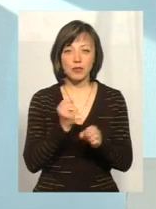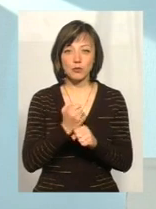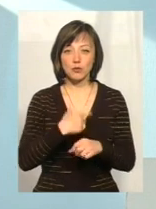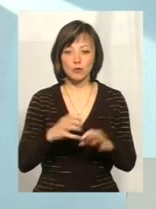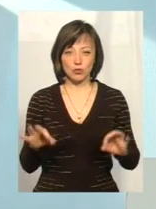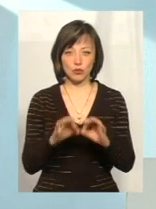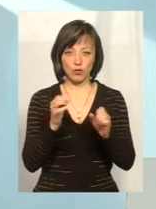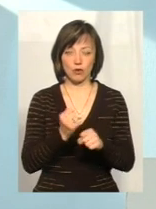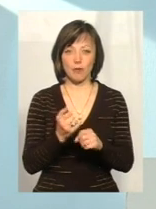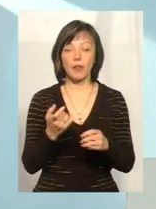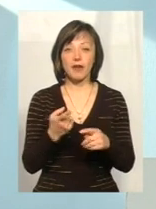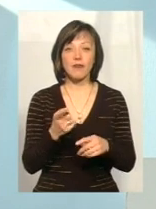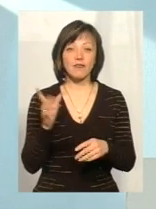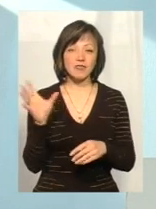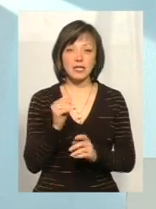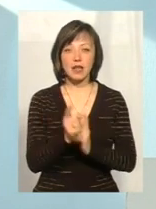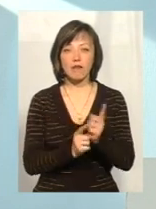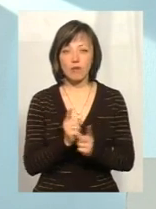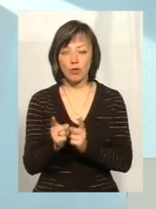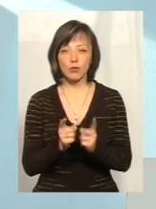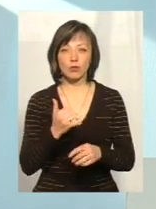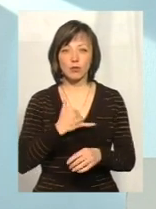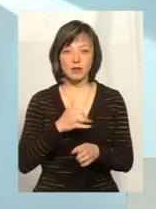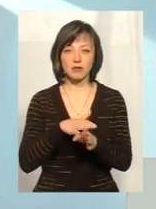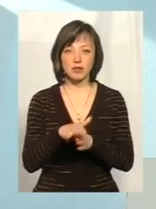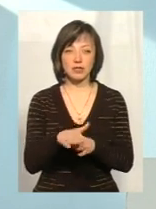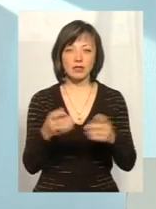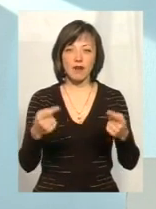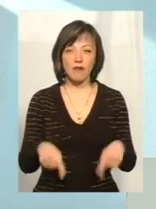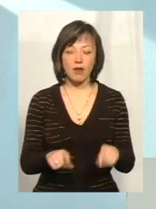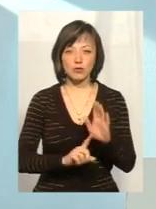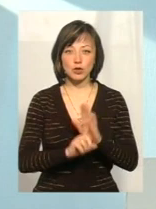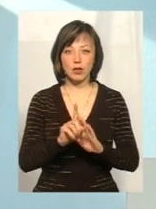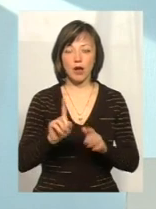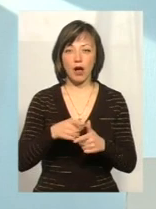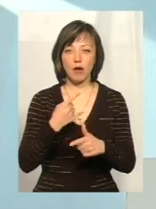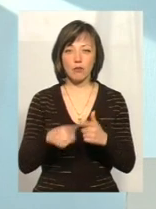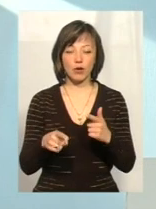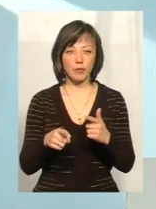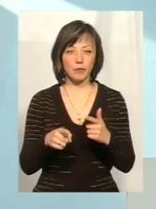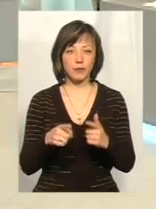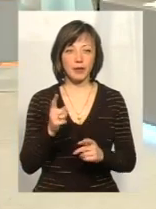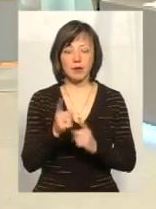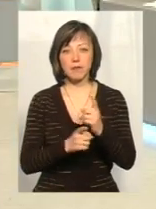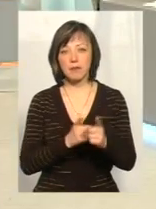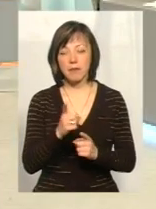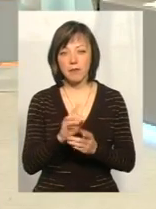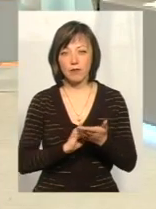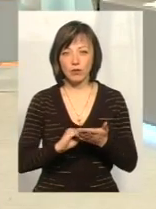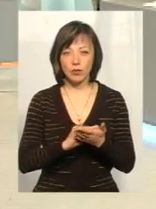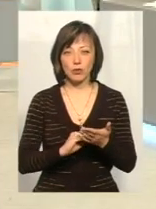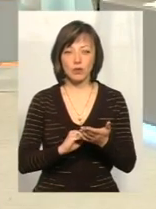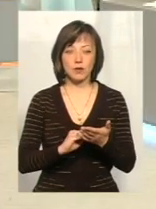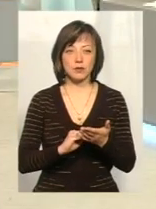практично всі реформи, які робилися, в нас вони робилися, завалювалися спочатку, або перегравали деякі в нас